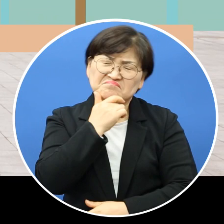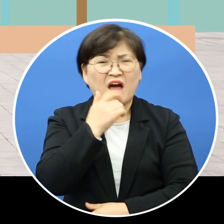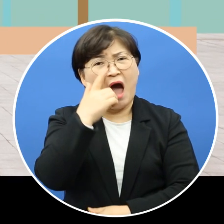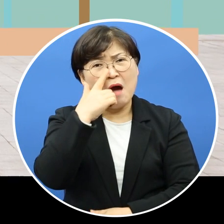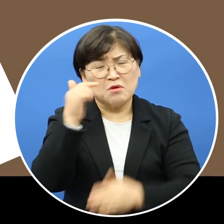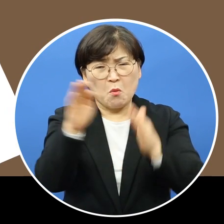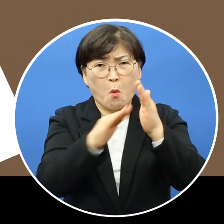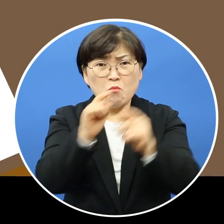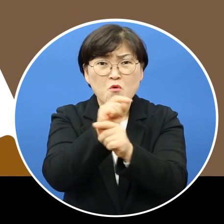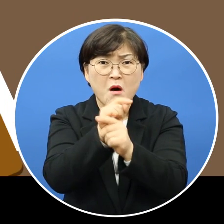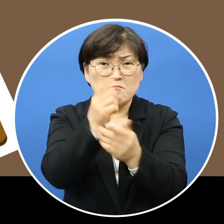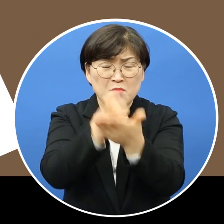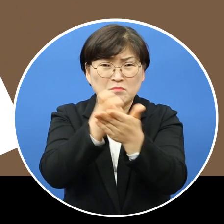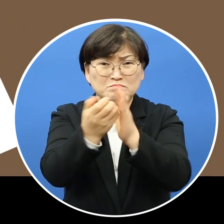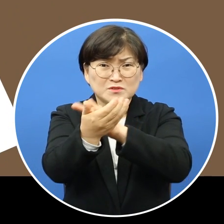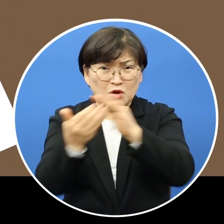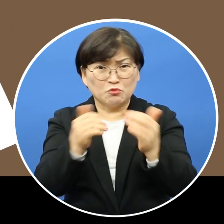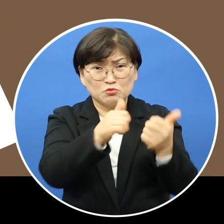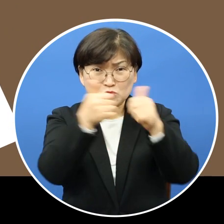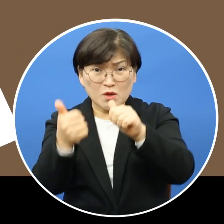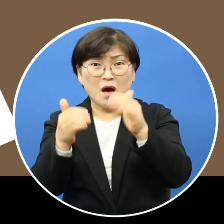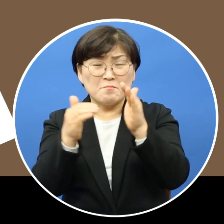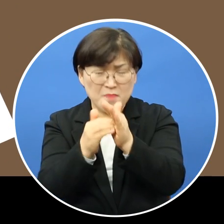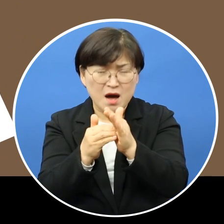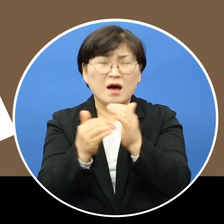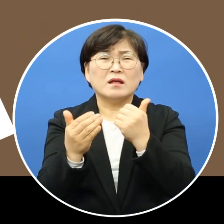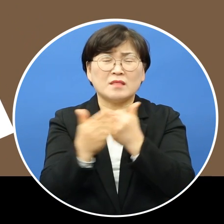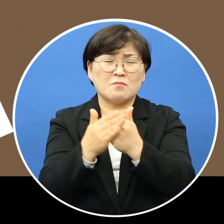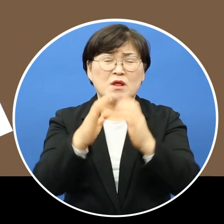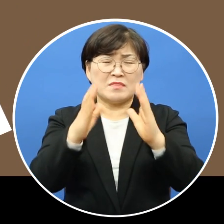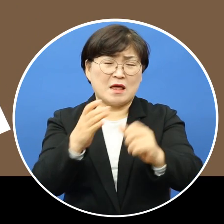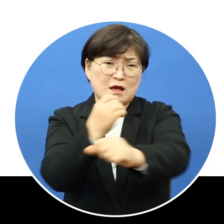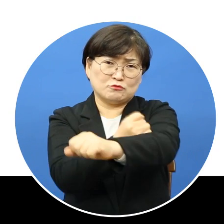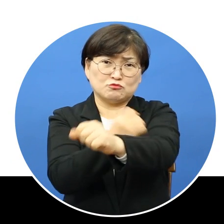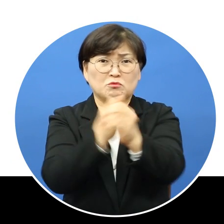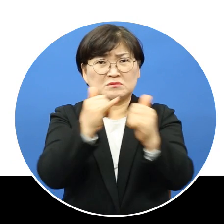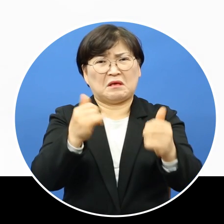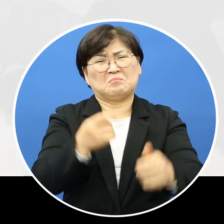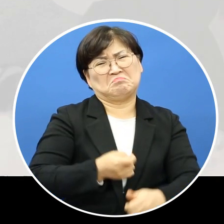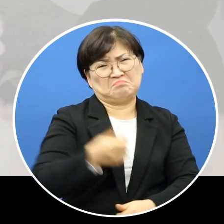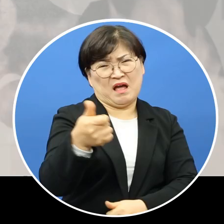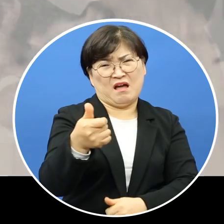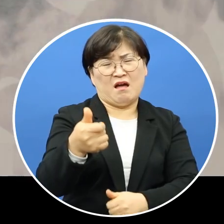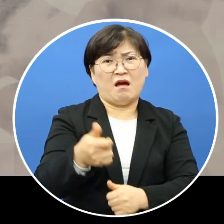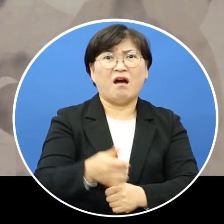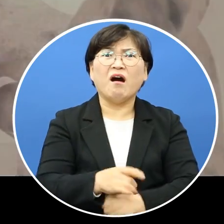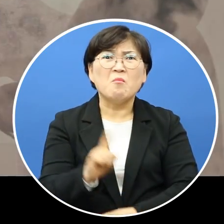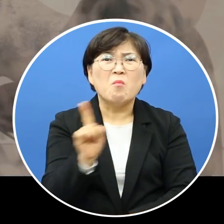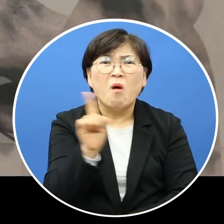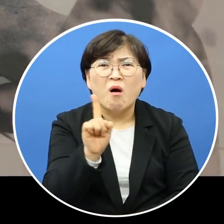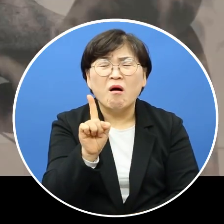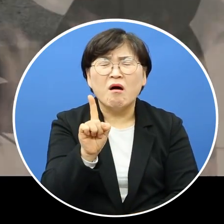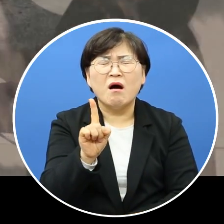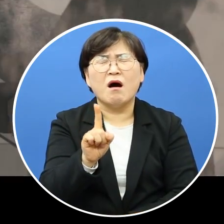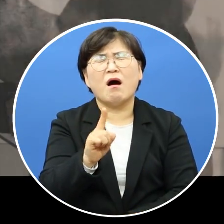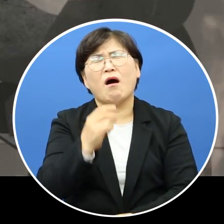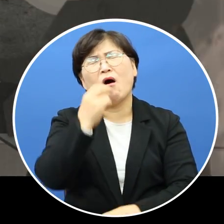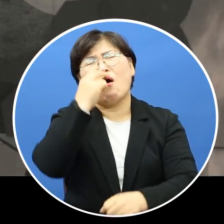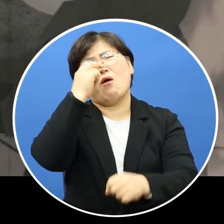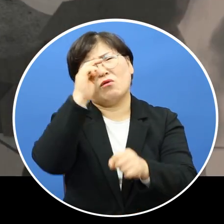했지만 아버님이 국가공무원법이 제정되기 전에 순직하셨네요 국가유공자 등록이 불가합니다